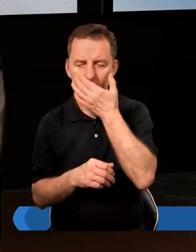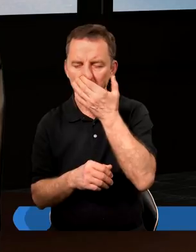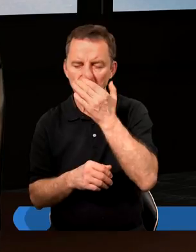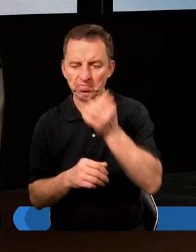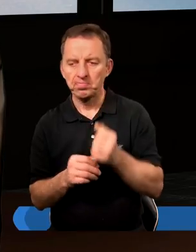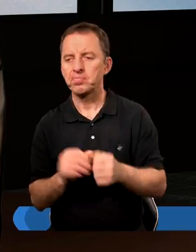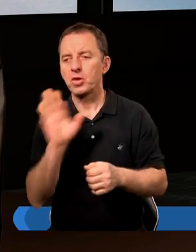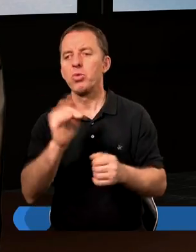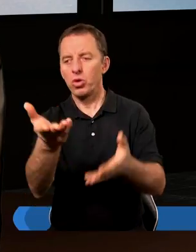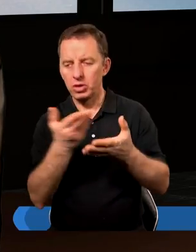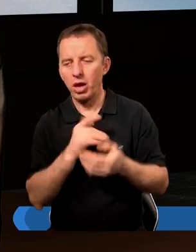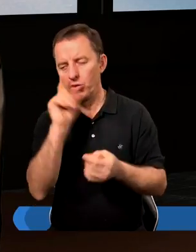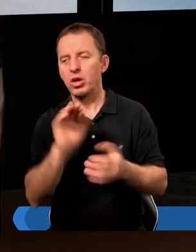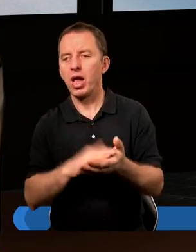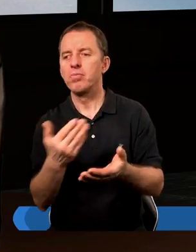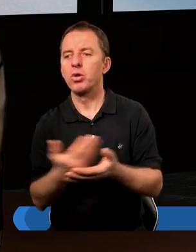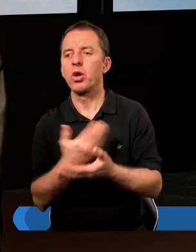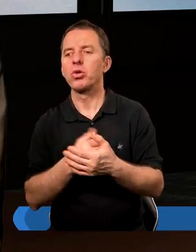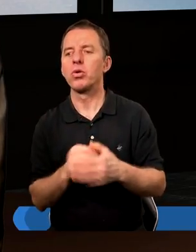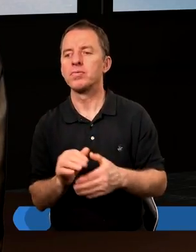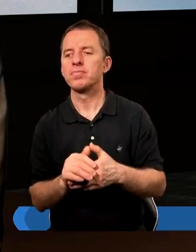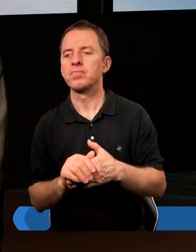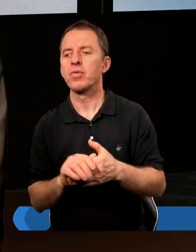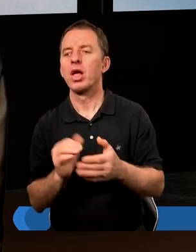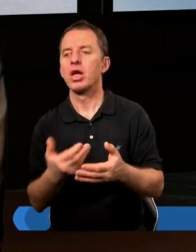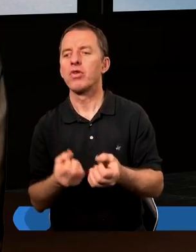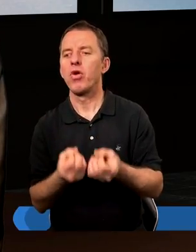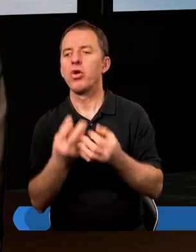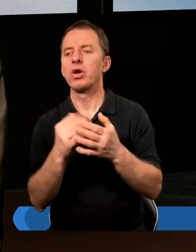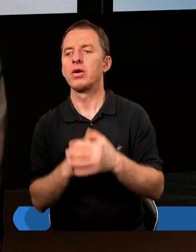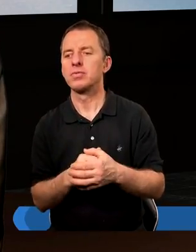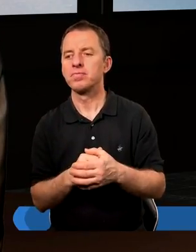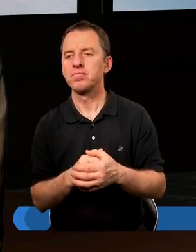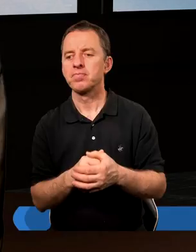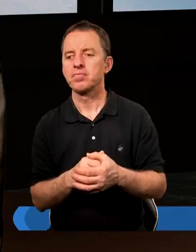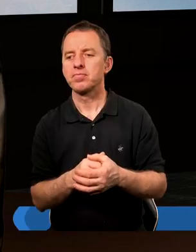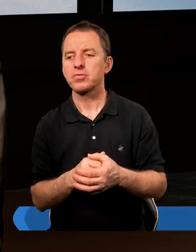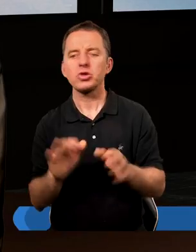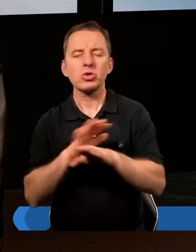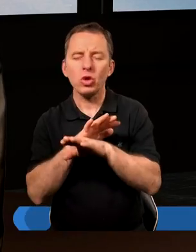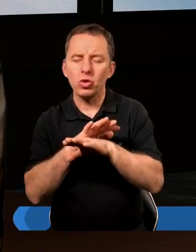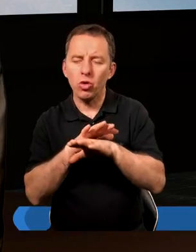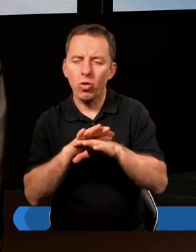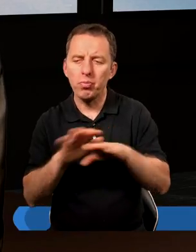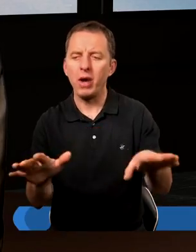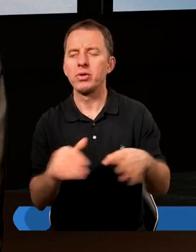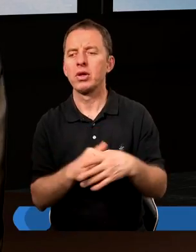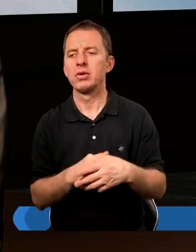Pan Bóg dał ludziom na początku stworzenia jakby tak zupełnie